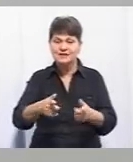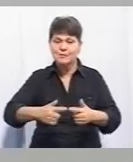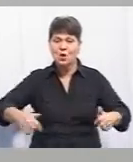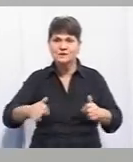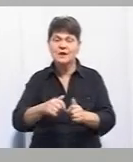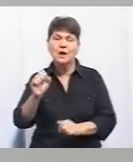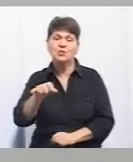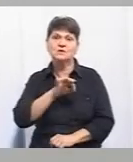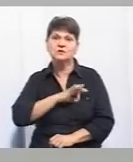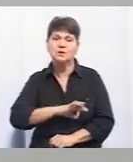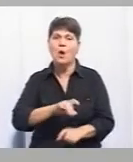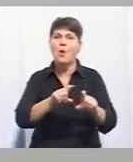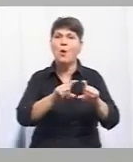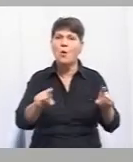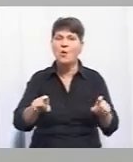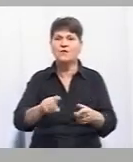використовувати повністю офіс,